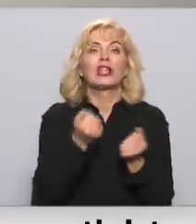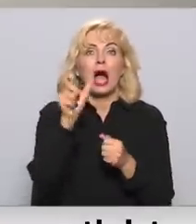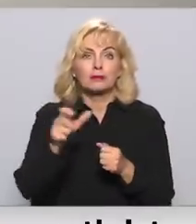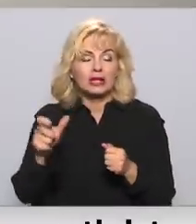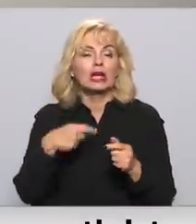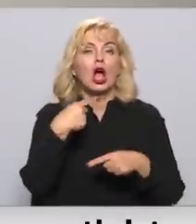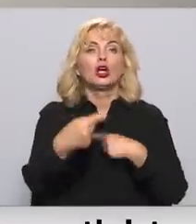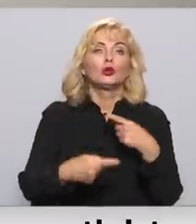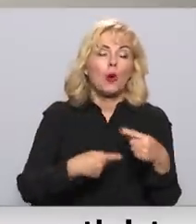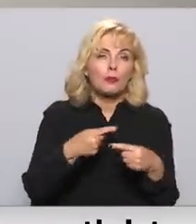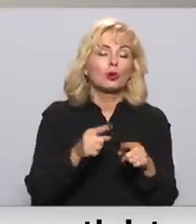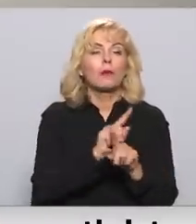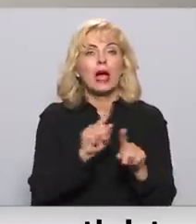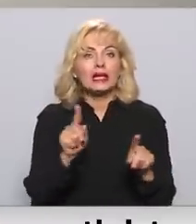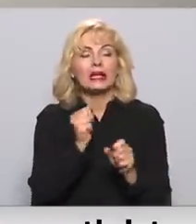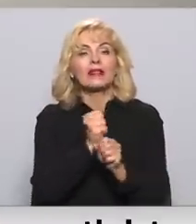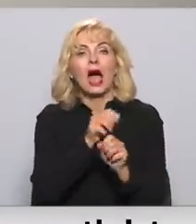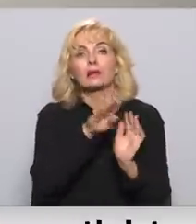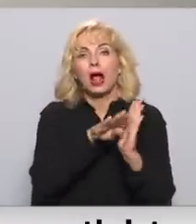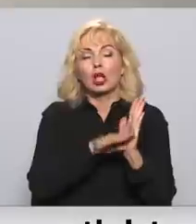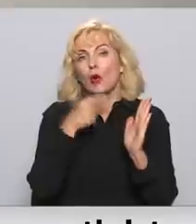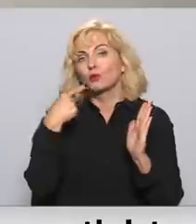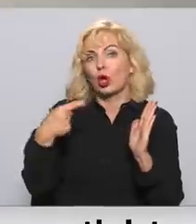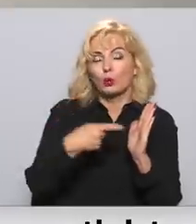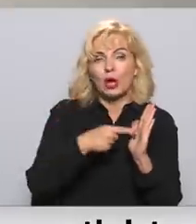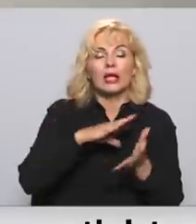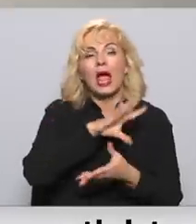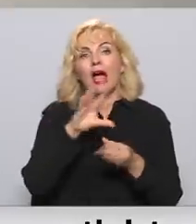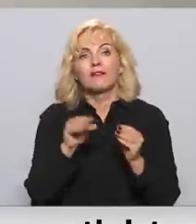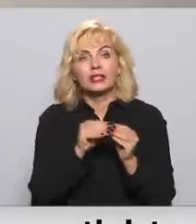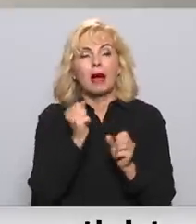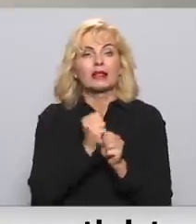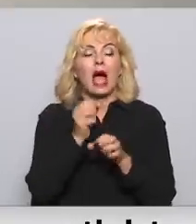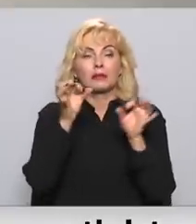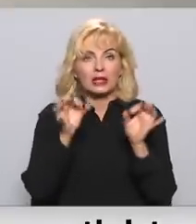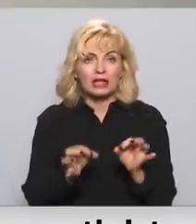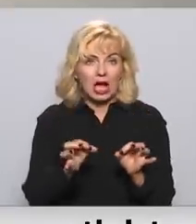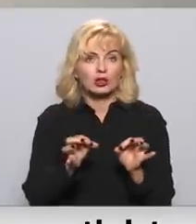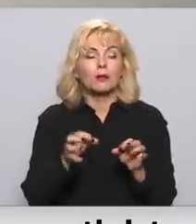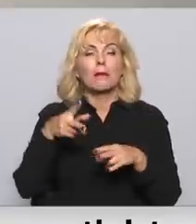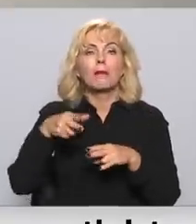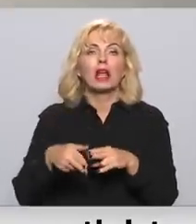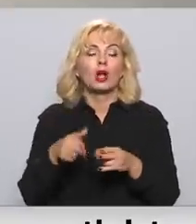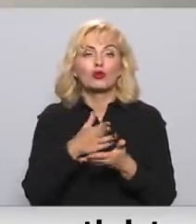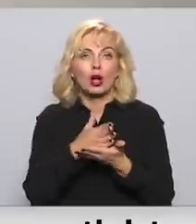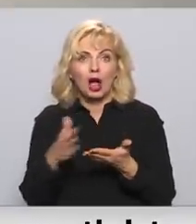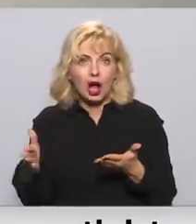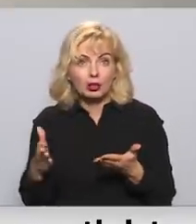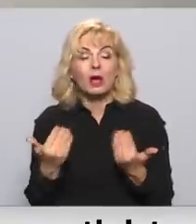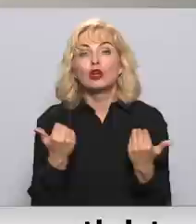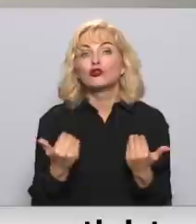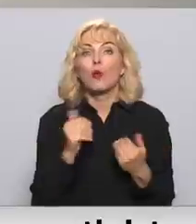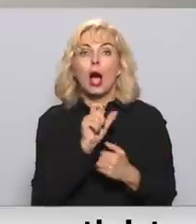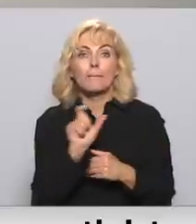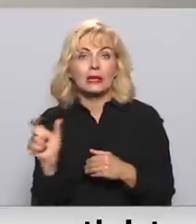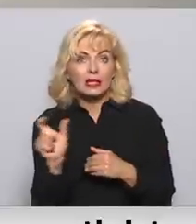projām darbojas darba likums, kur ir noteikta vispārīgā darbtiesku attiecību pārtraukšanas kārtība. Tas arī uz šo